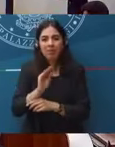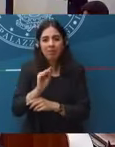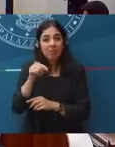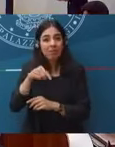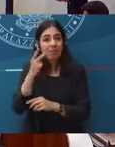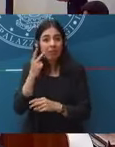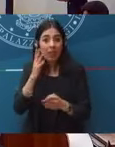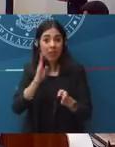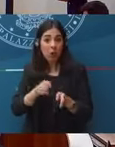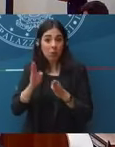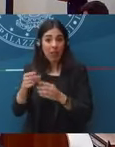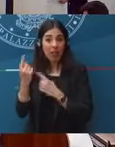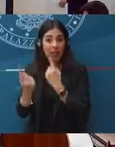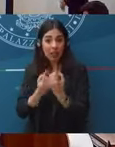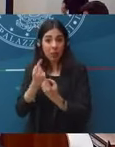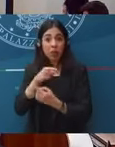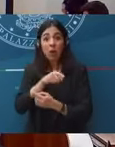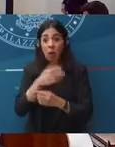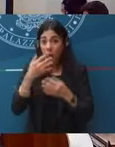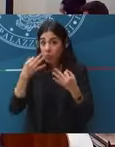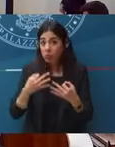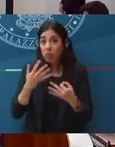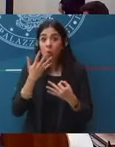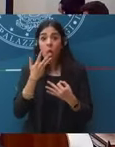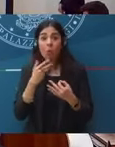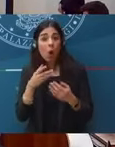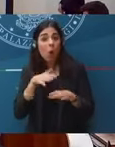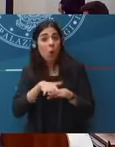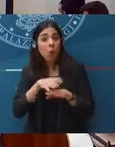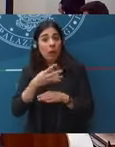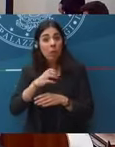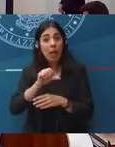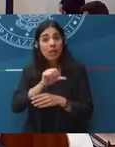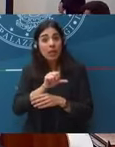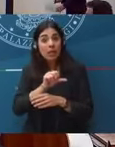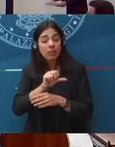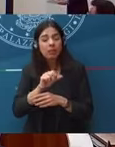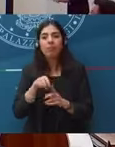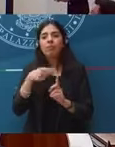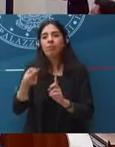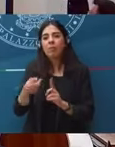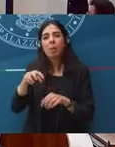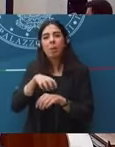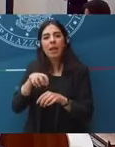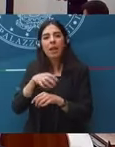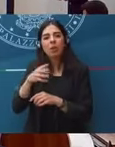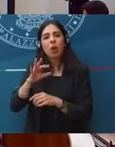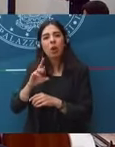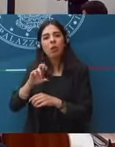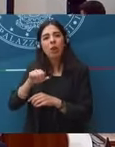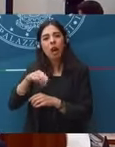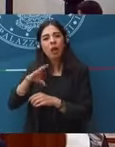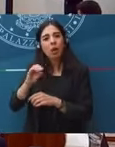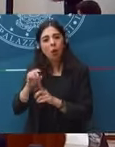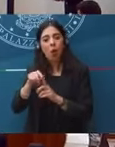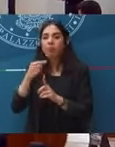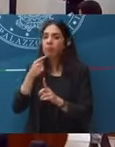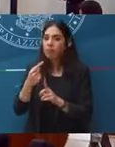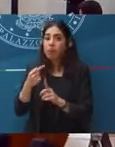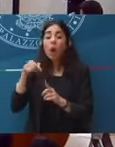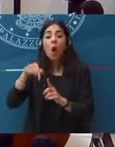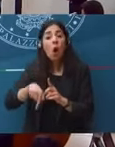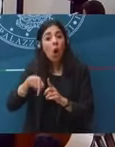E una domanda per il Ministro Franco. Oggi lei ha incontrato il Ministro francese Le Maire. Considerando tutti i temi, i dossier